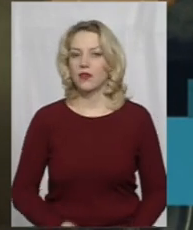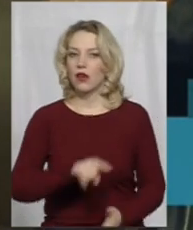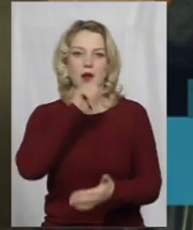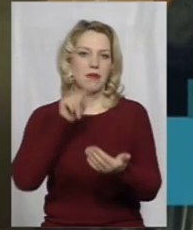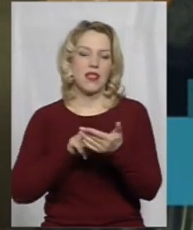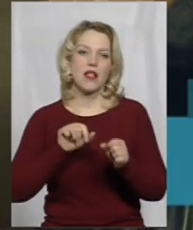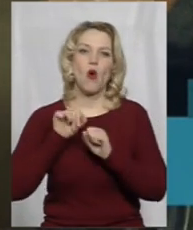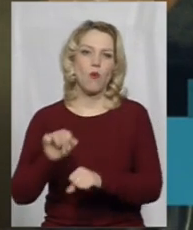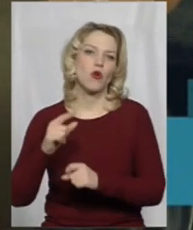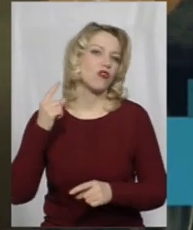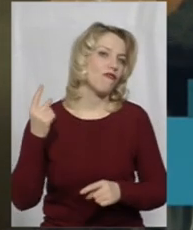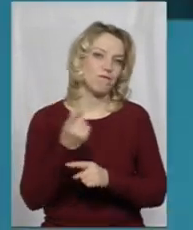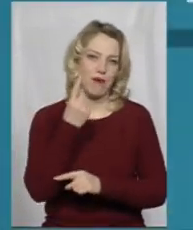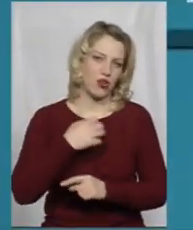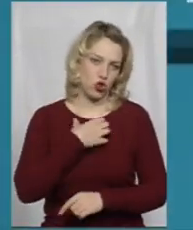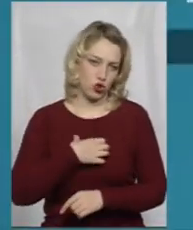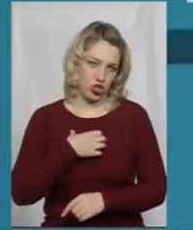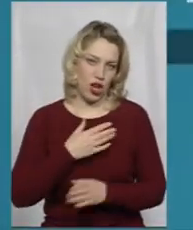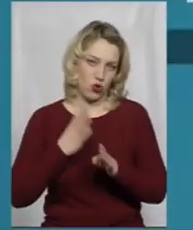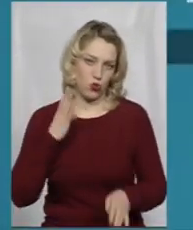першу чергу.